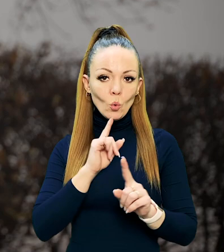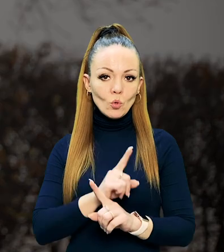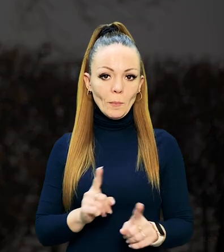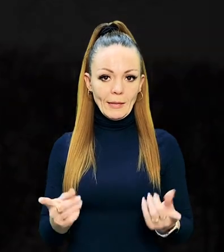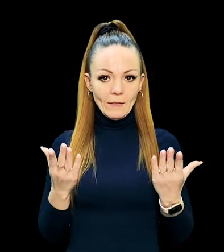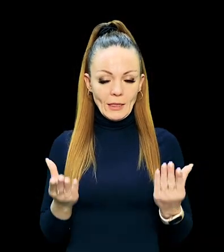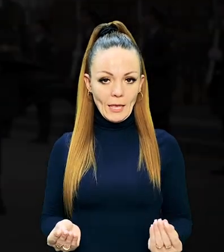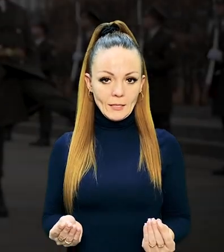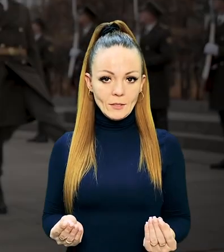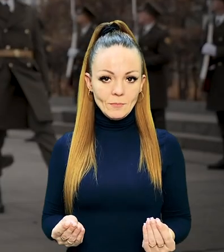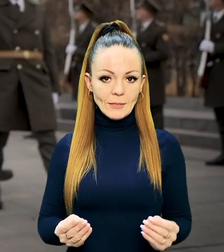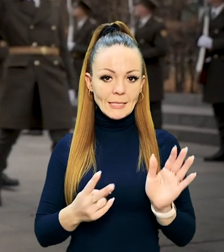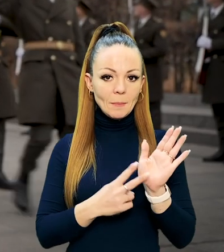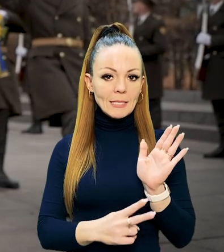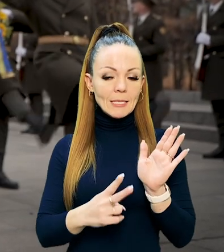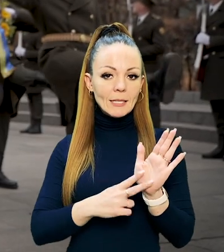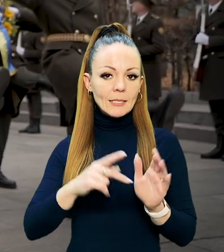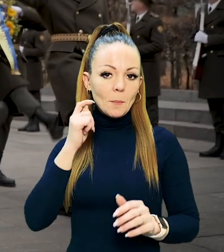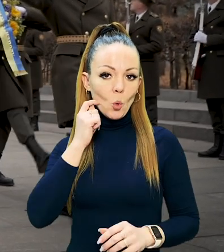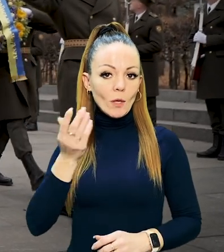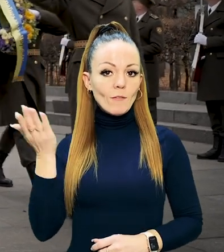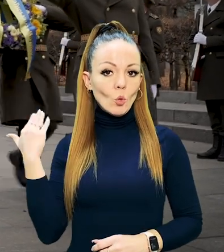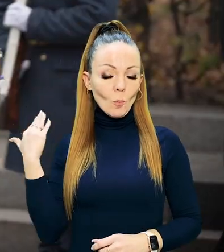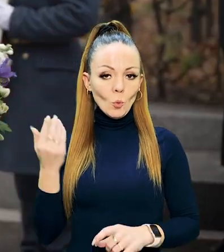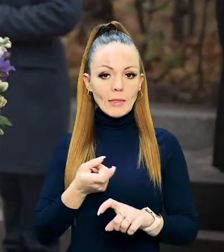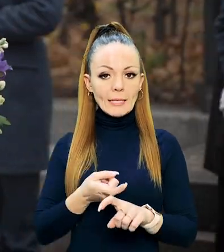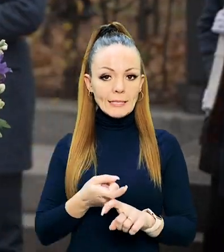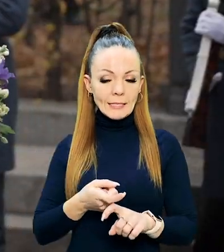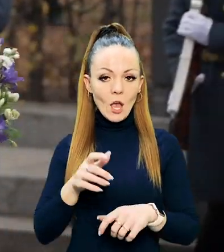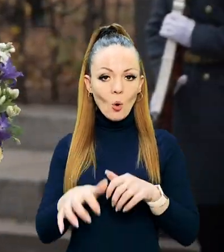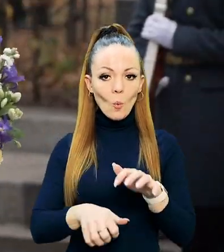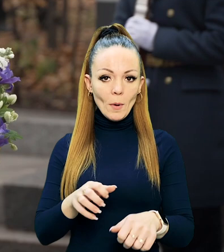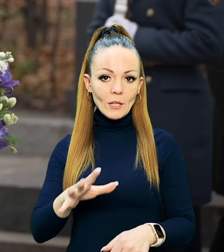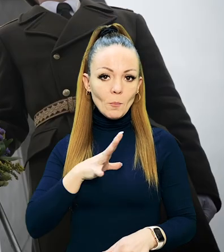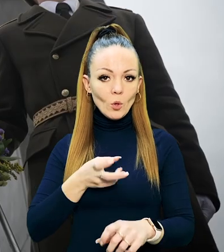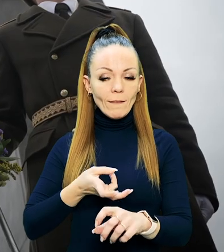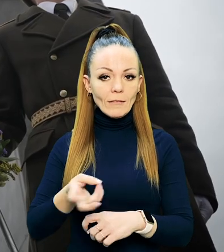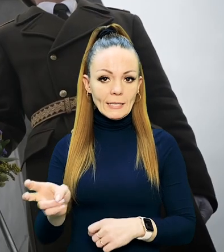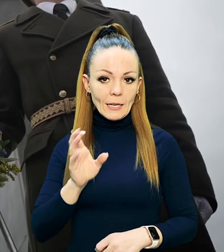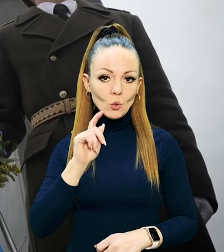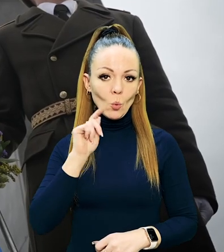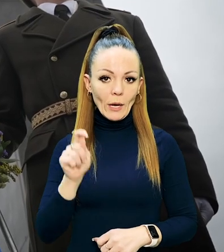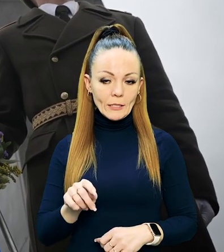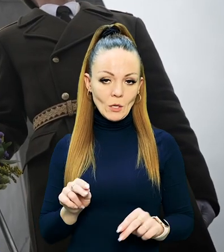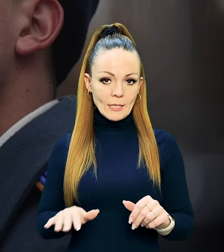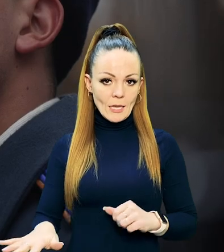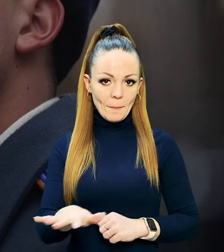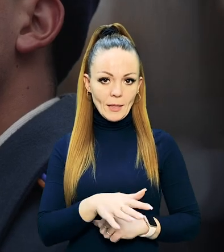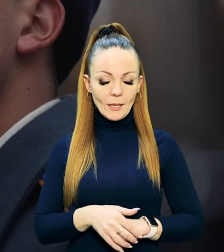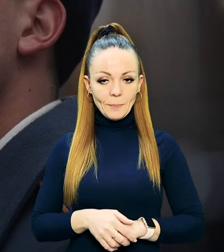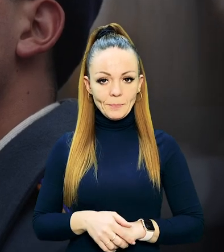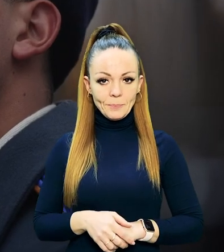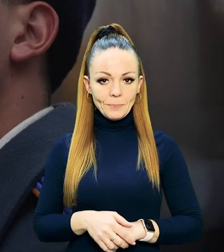сьогодні особливий день. 77 років тому нацистських окупантів було вигнано з української